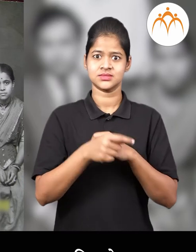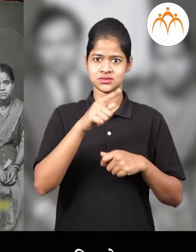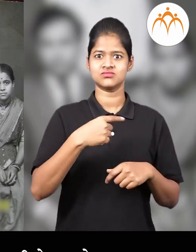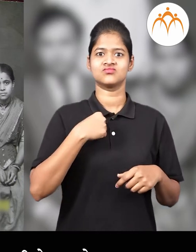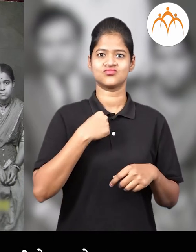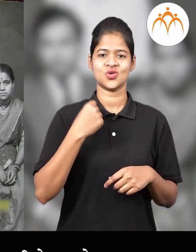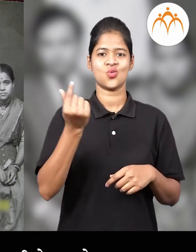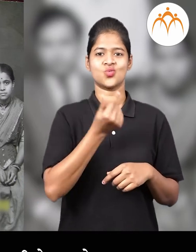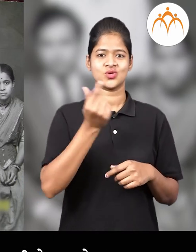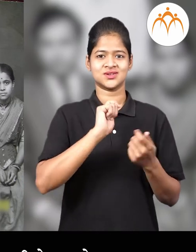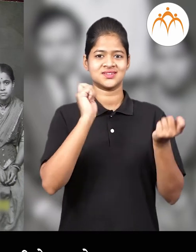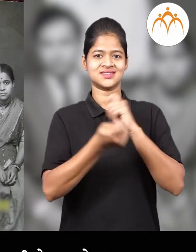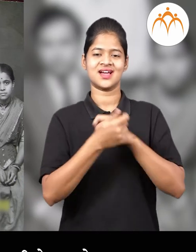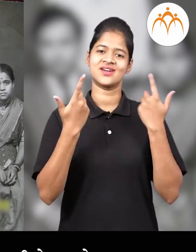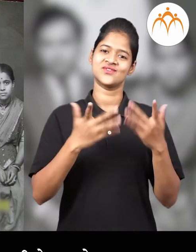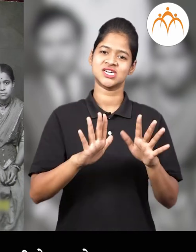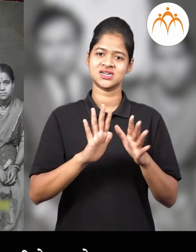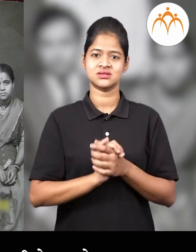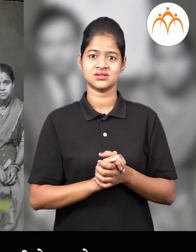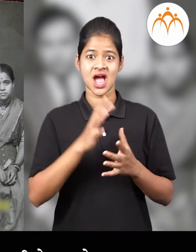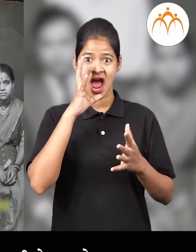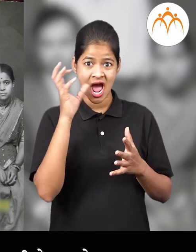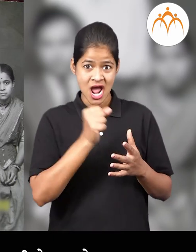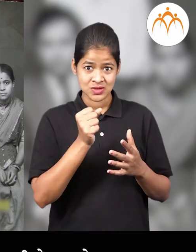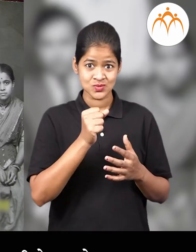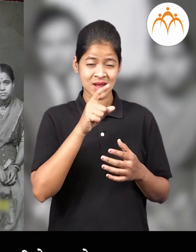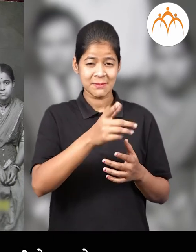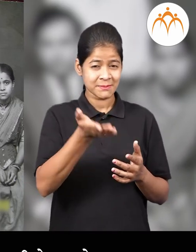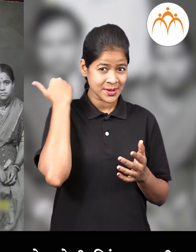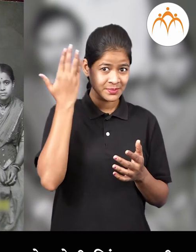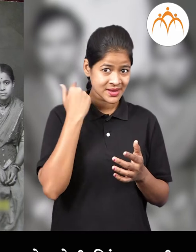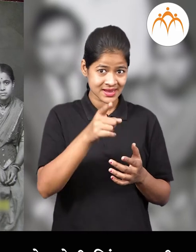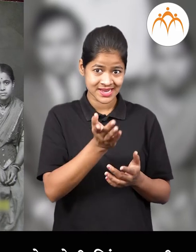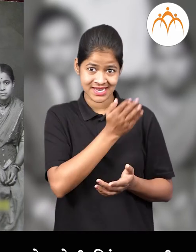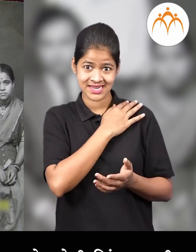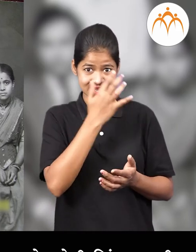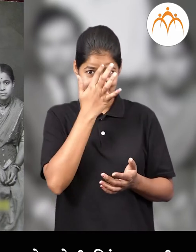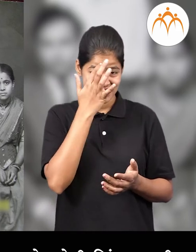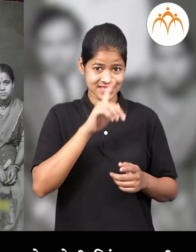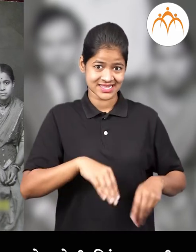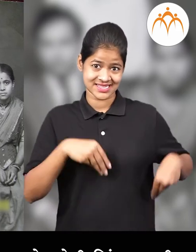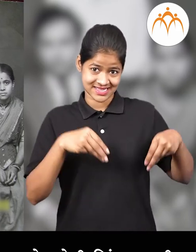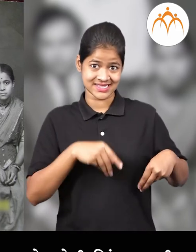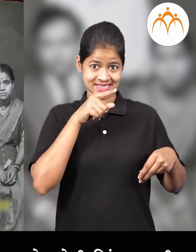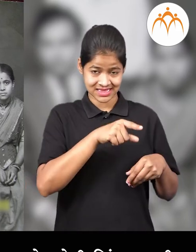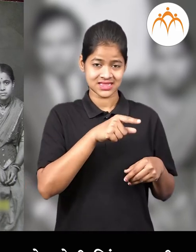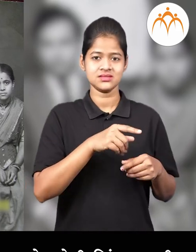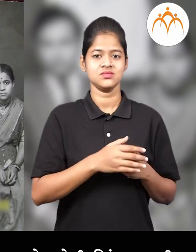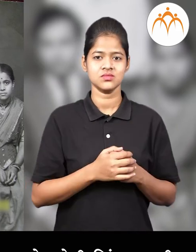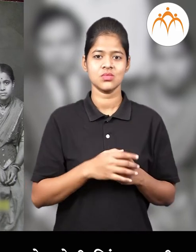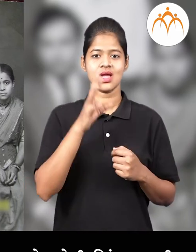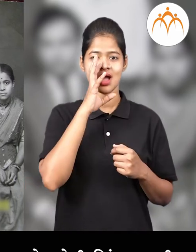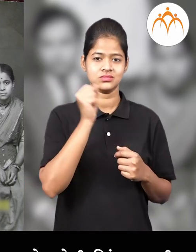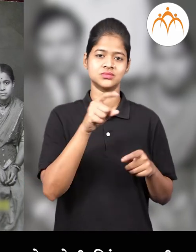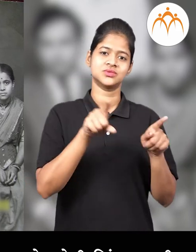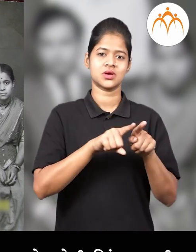आपली आजजीव पनजी नववारी साडी नेचा थोत्या आजबा वपनजबा धोतर, सद्रा,